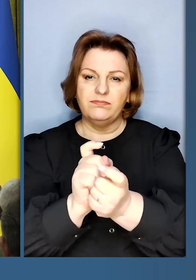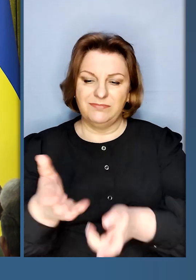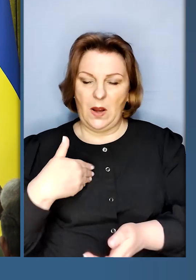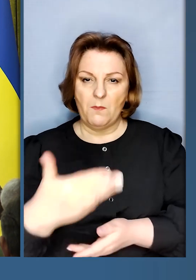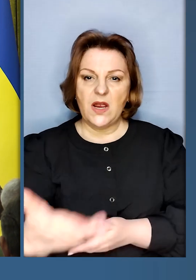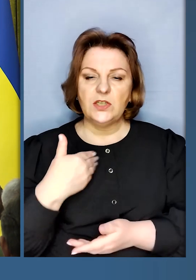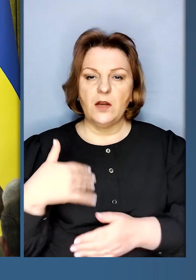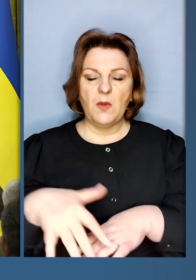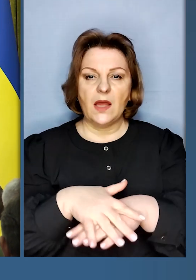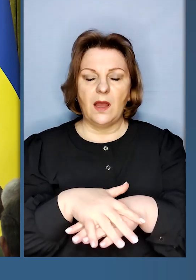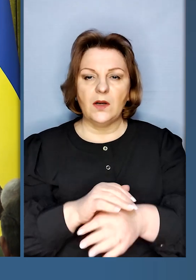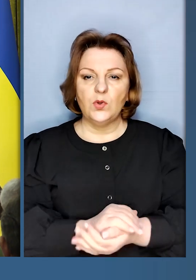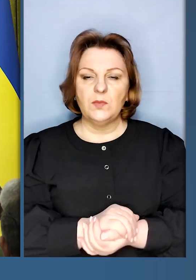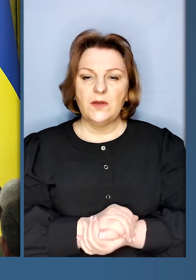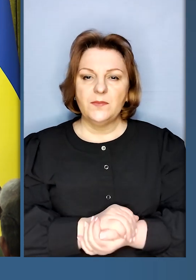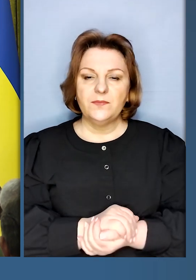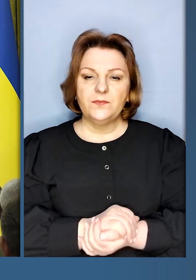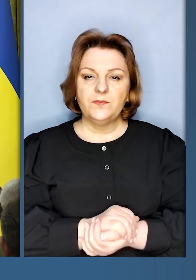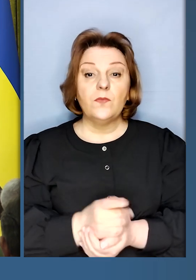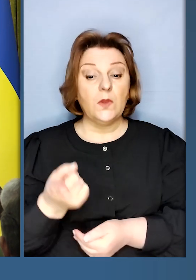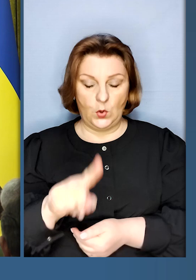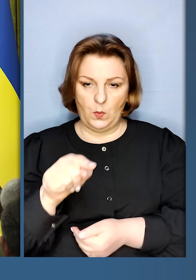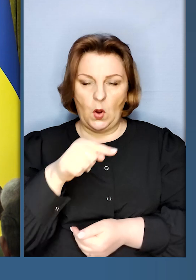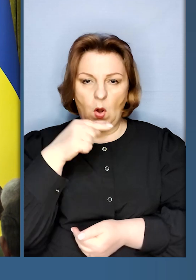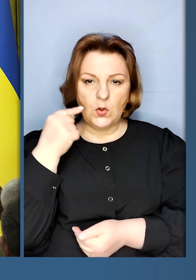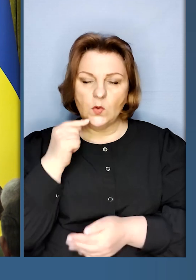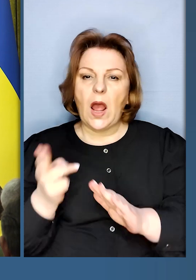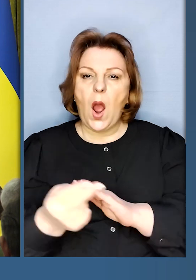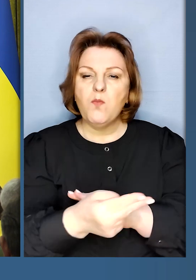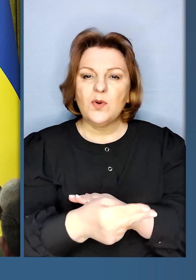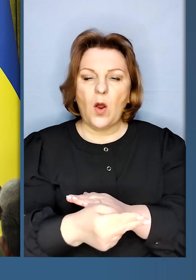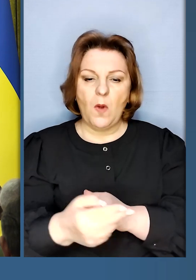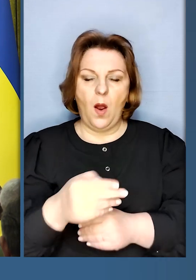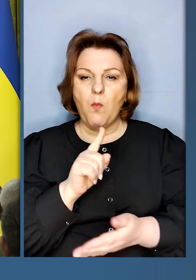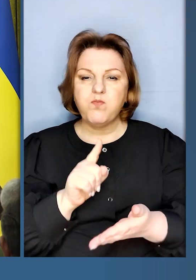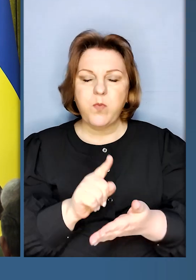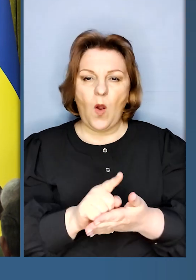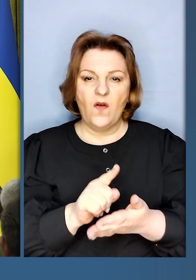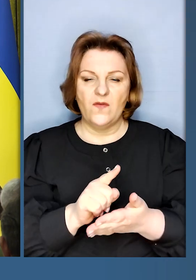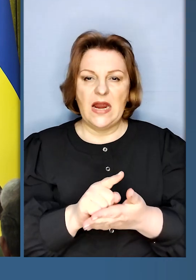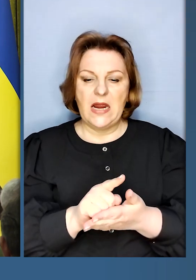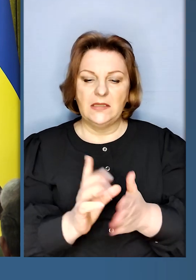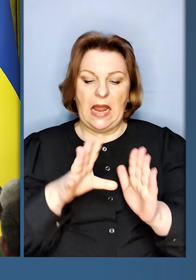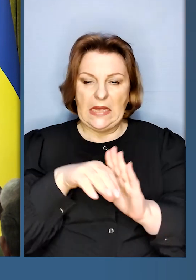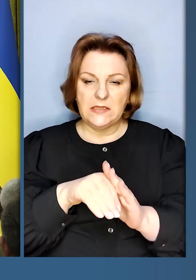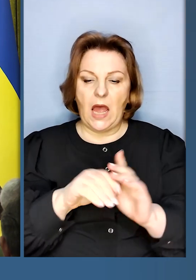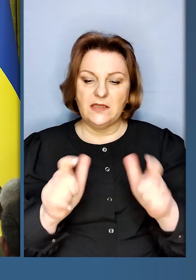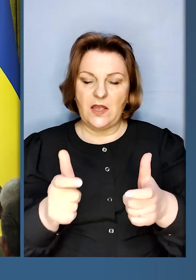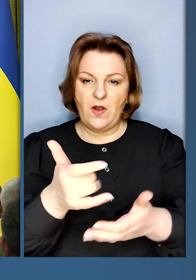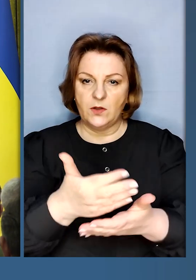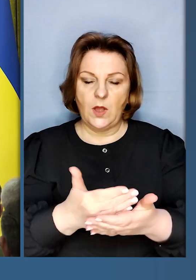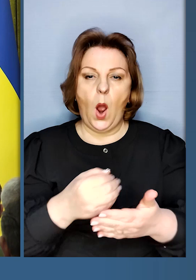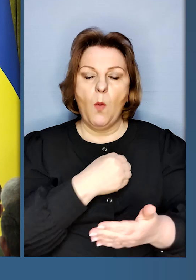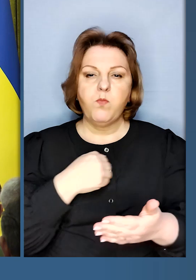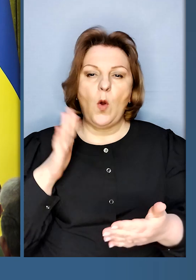між нашими народами. Тому російські пропагандисти повинні знаходитися у санкційних списках, і